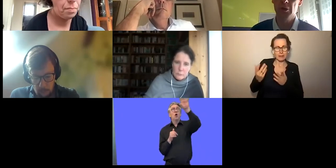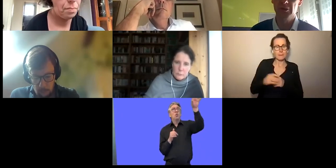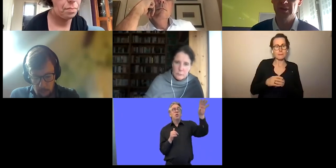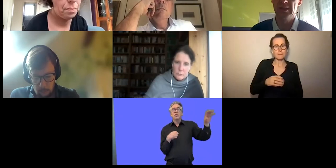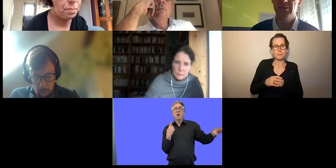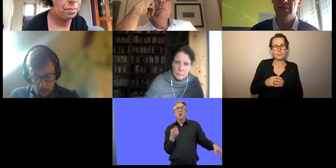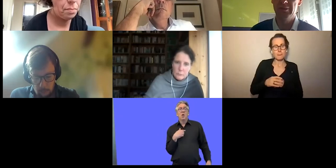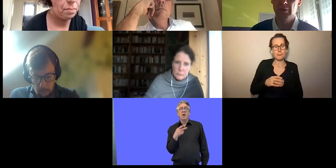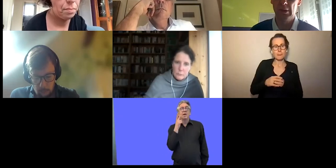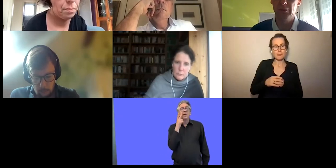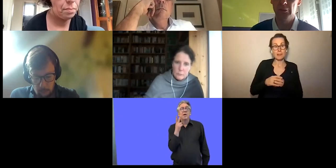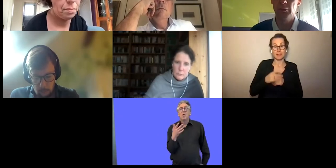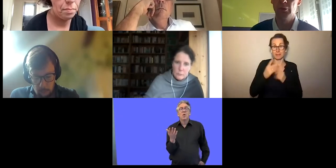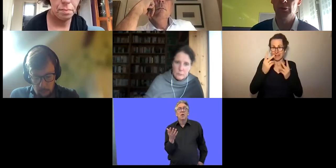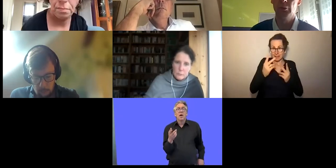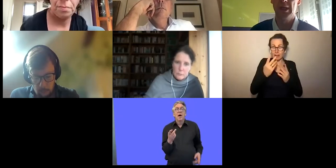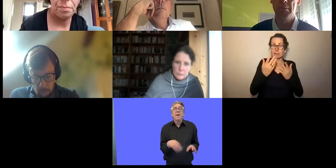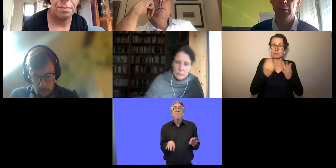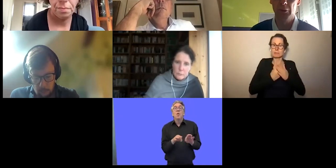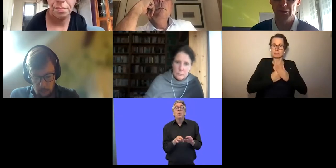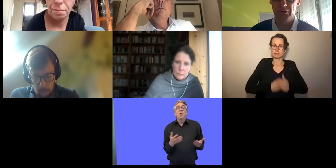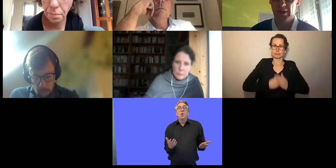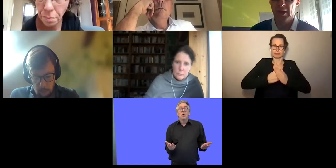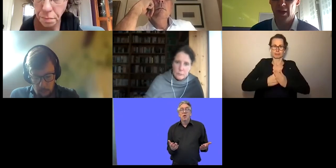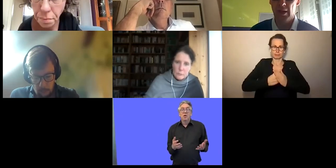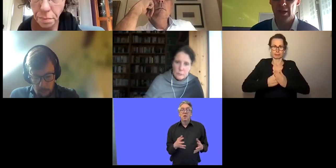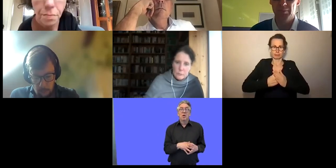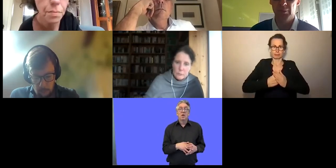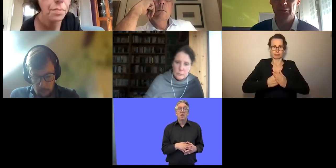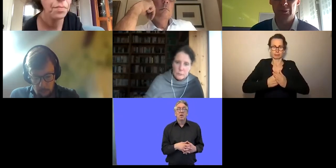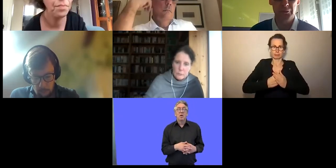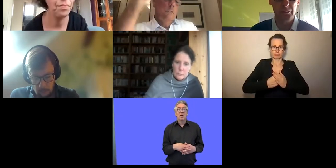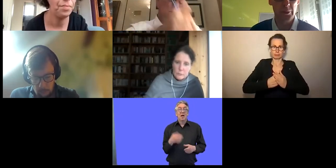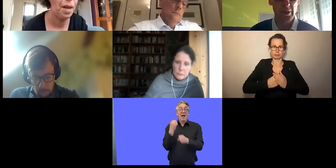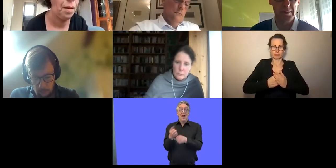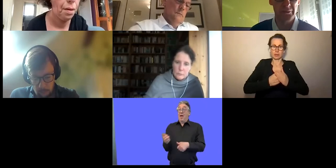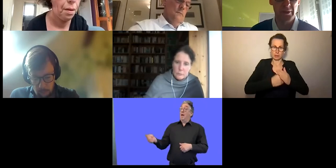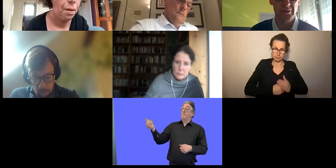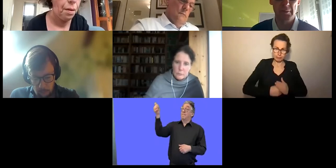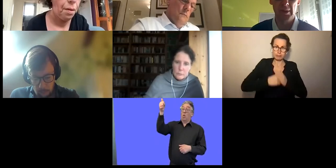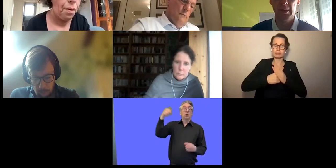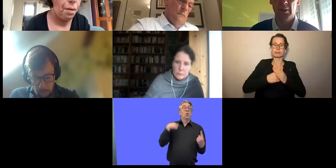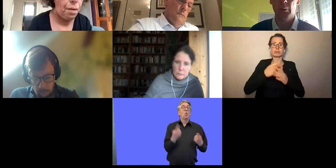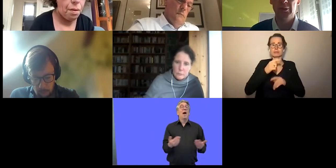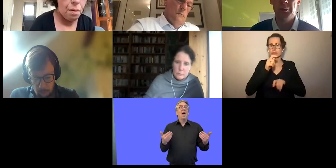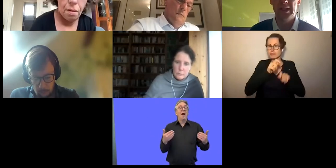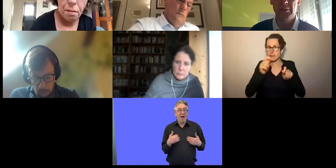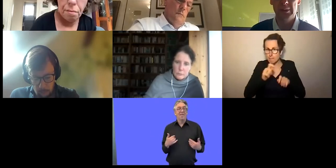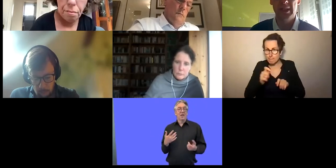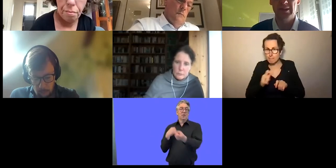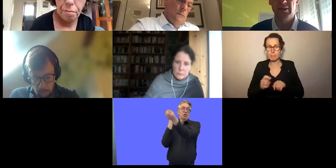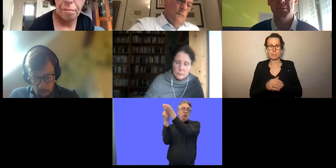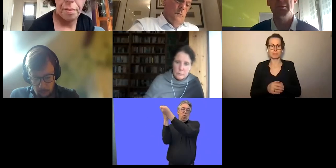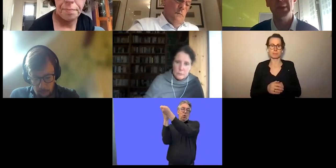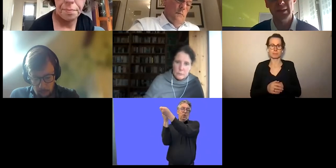ist, dass wir auch Unterstützung haben für Arbeitgeberinnen und Arbeitgeber, zum